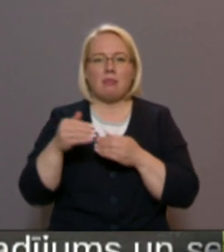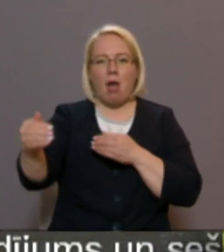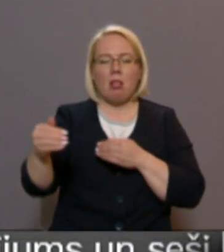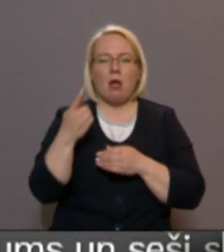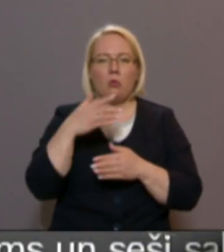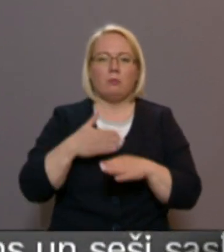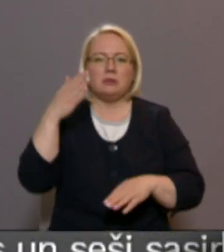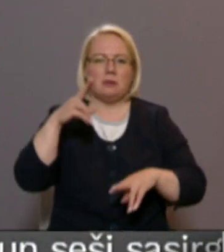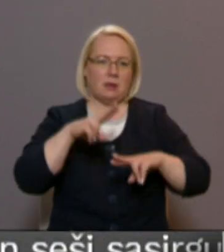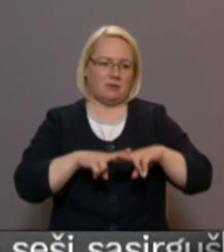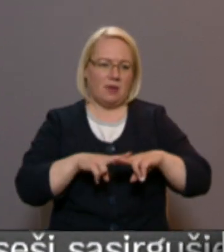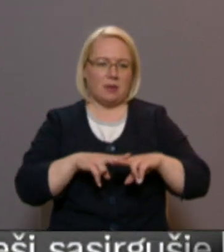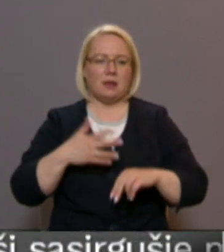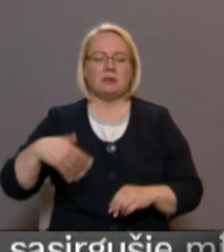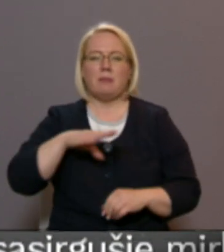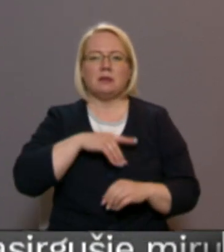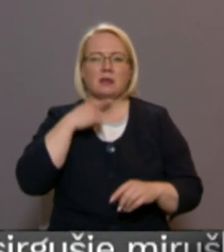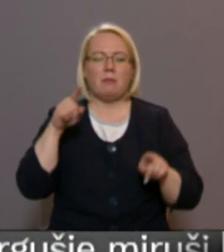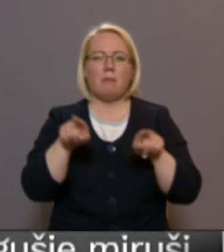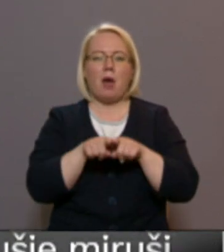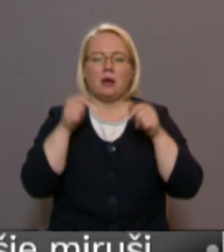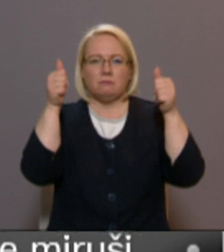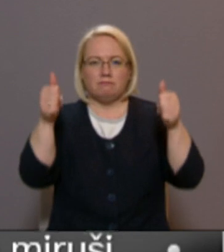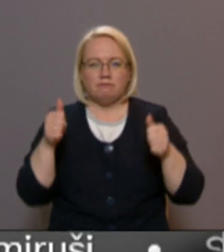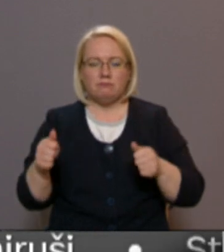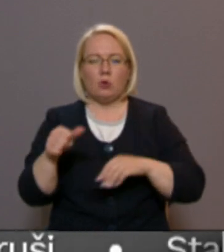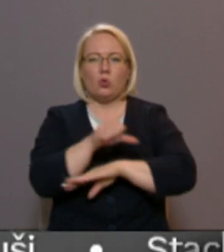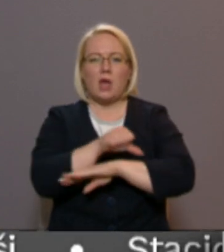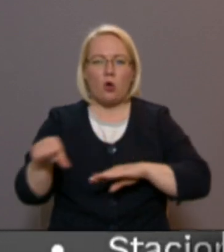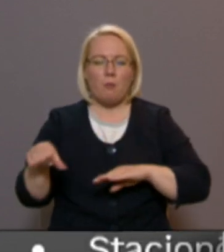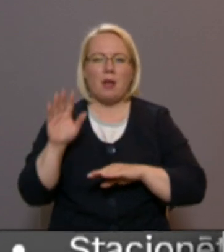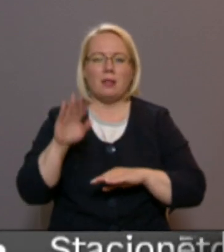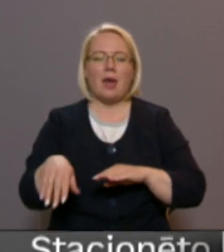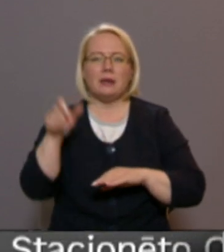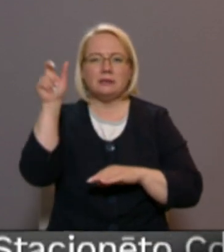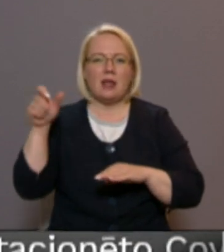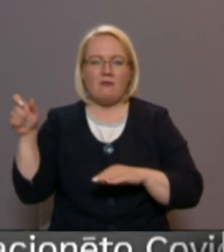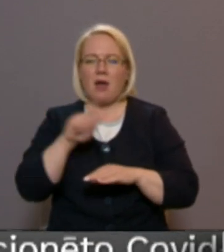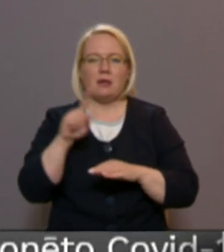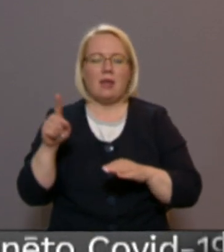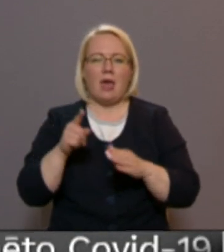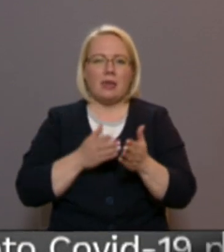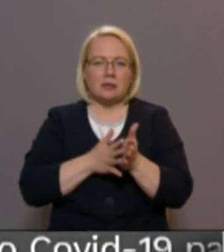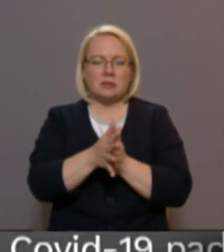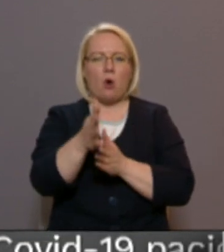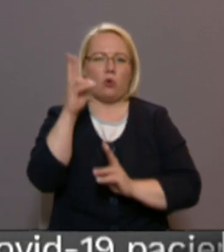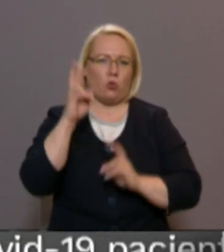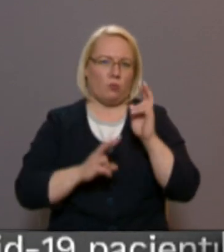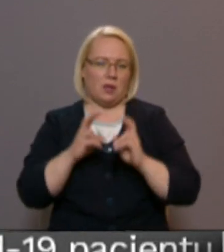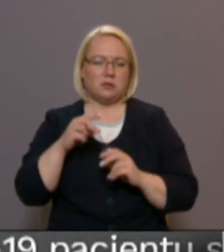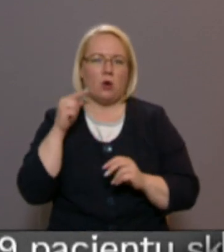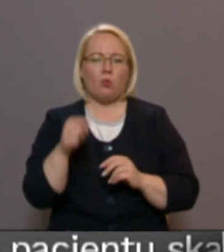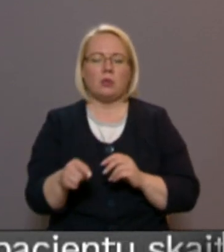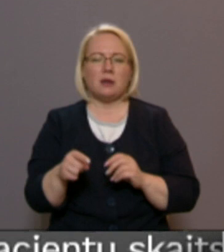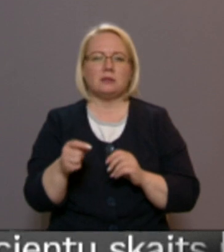vietas. Mēs gribam odlikt arī zīmes un norobižams, lai nenāk cilvēki kā rūpnīcai, kas arī notiek bieži. Un tā kustība